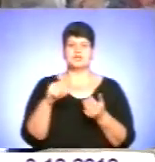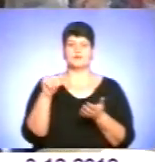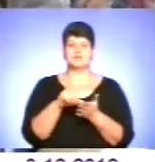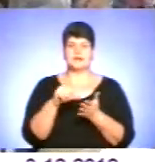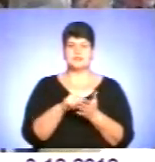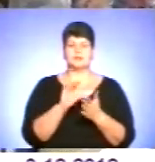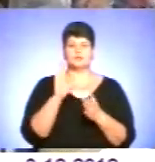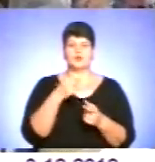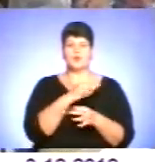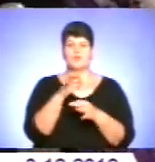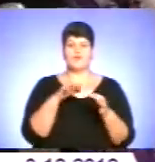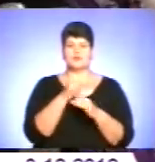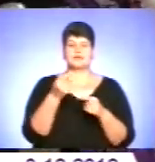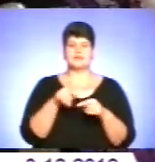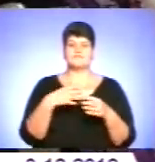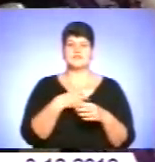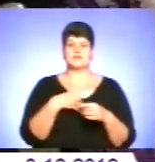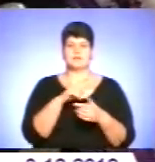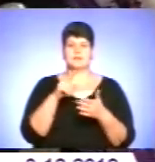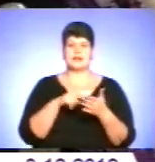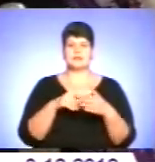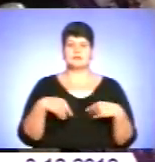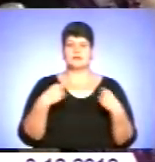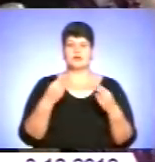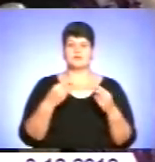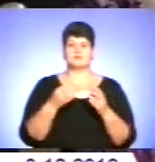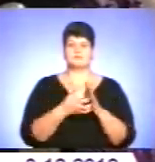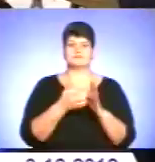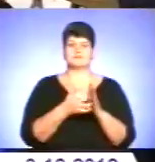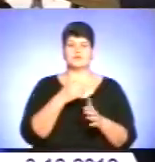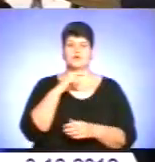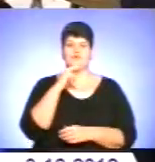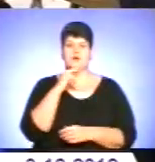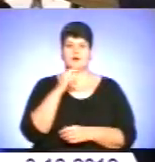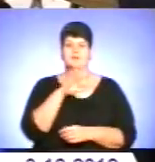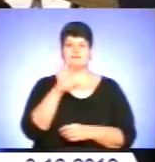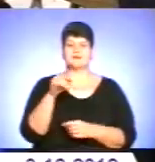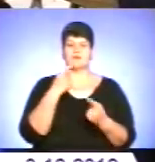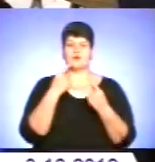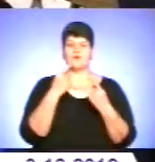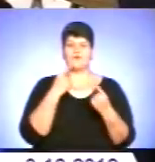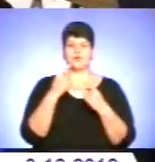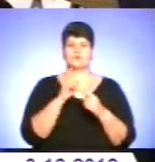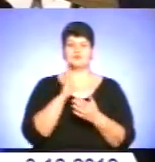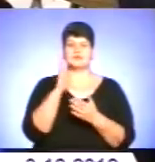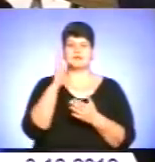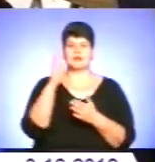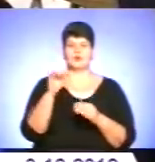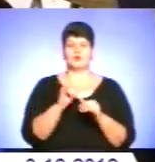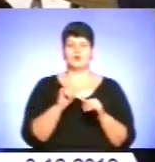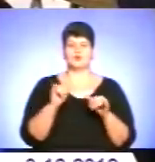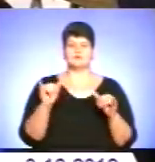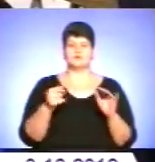обговорюватимуть ті важливі питання, яким нині приділяють недостатньо уваги. Всі ми говоримо про стратегію розвитку або